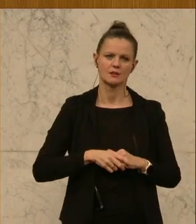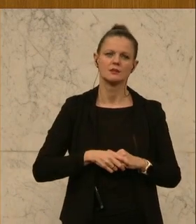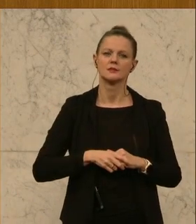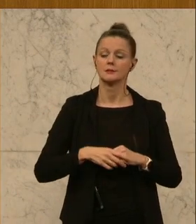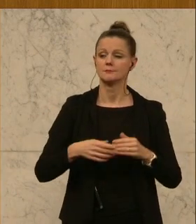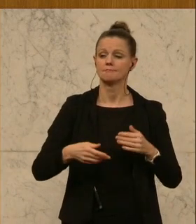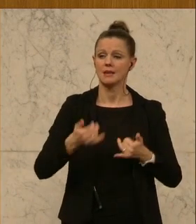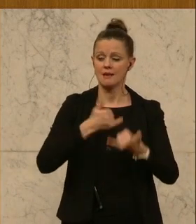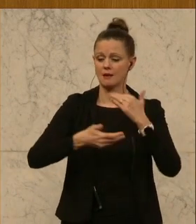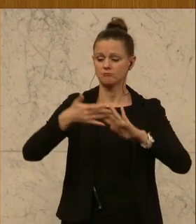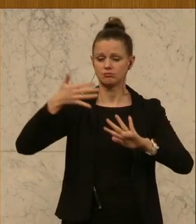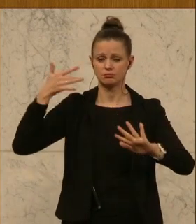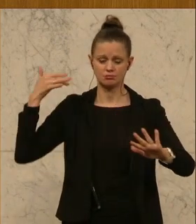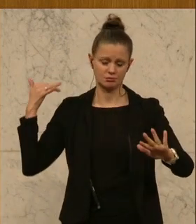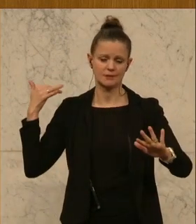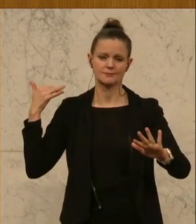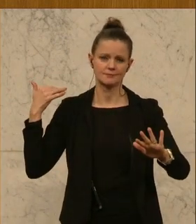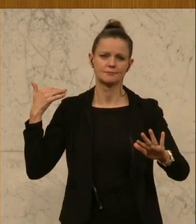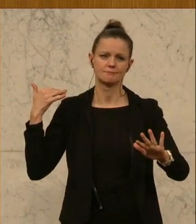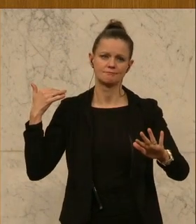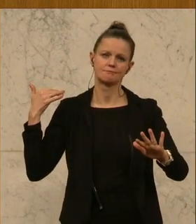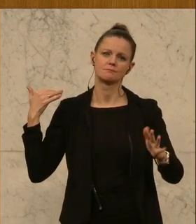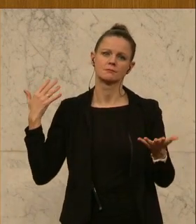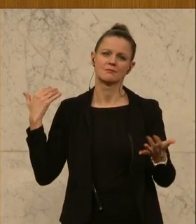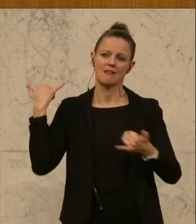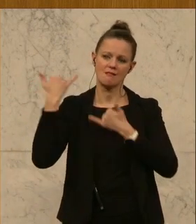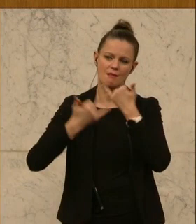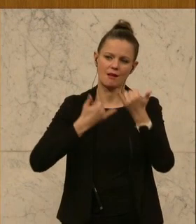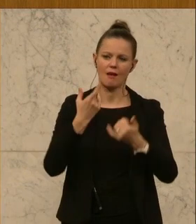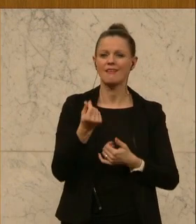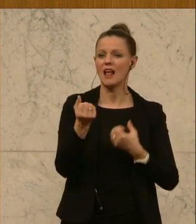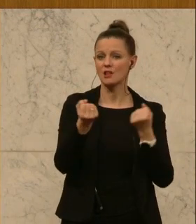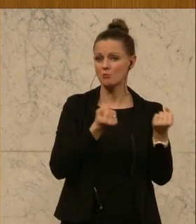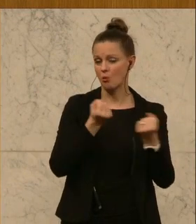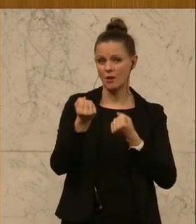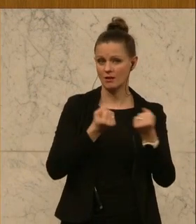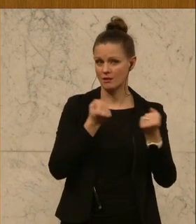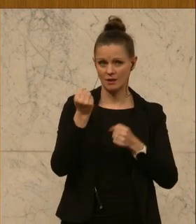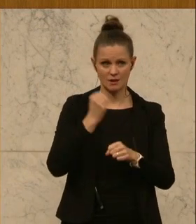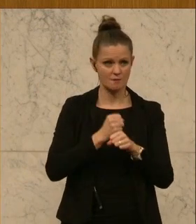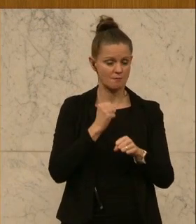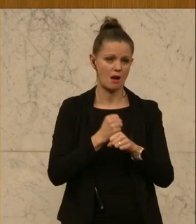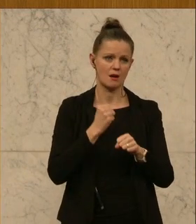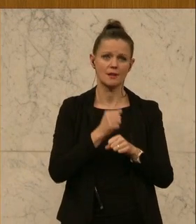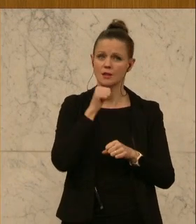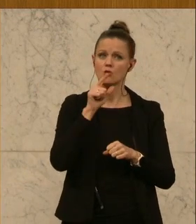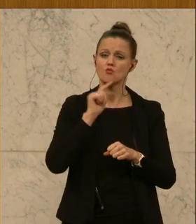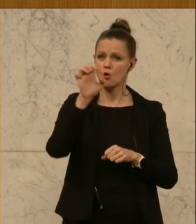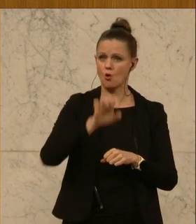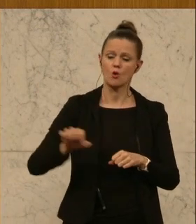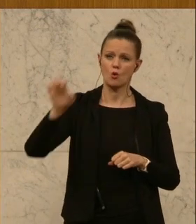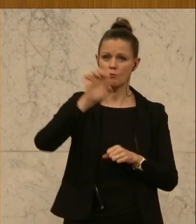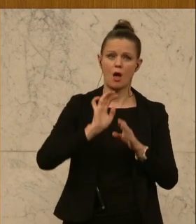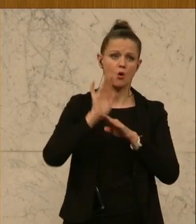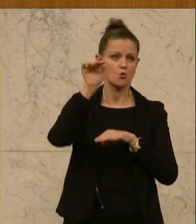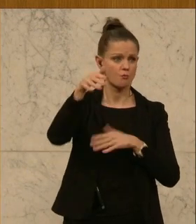letzten Jahren in die Geldpolitik betrieben, nicht nur in Europa, auch darüber